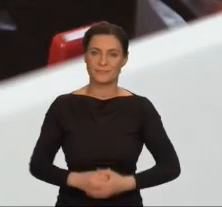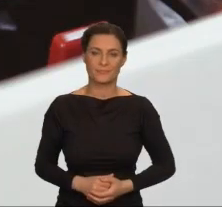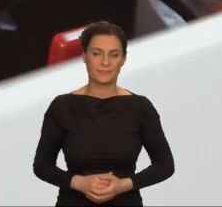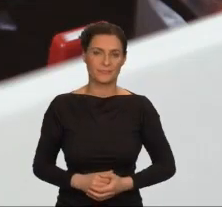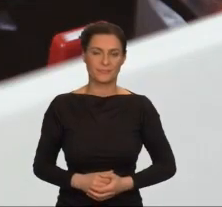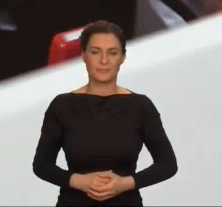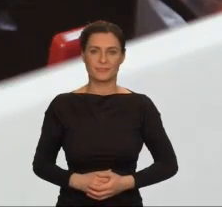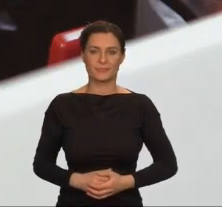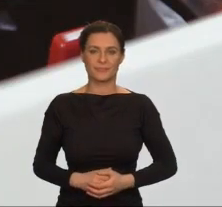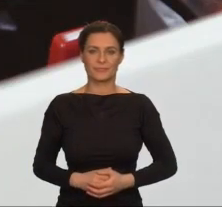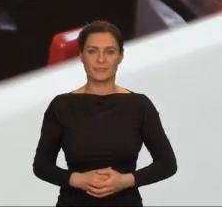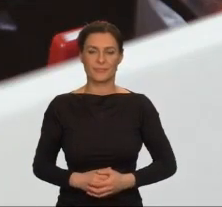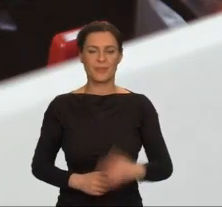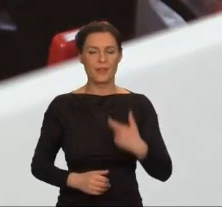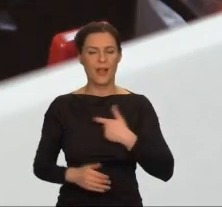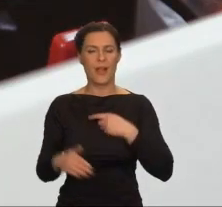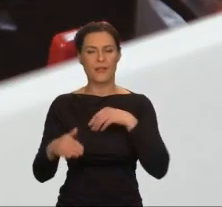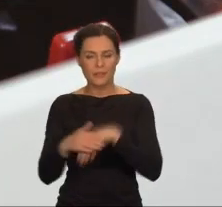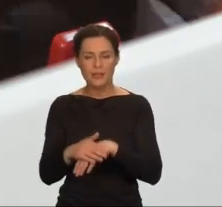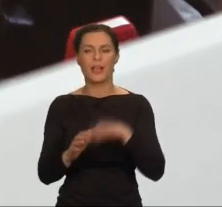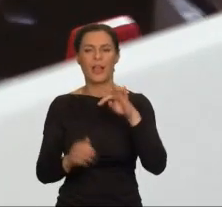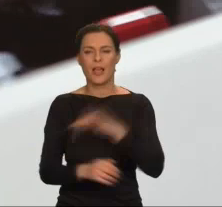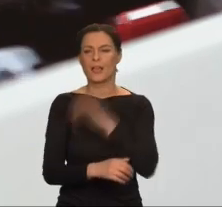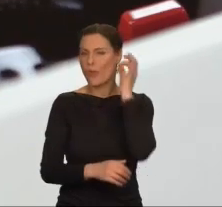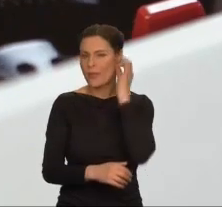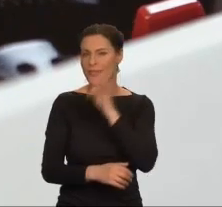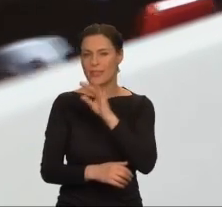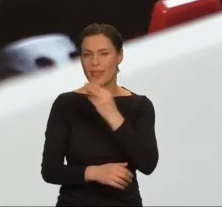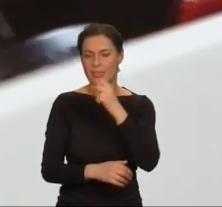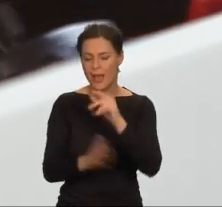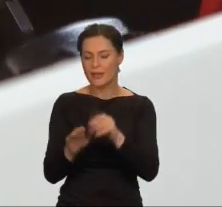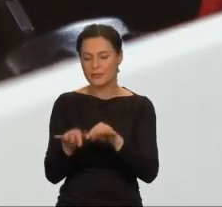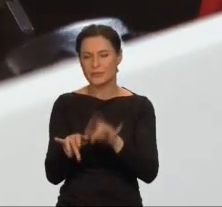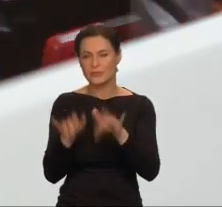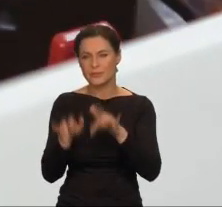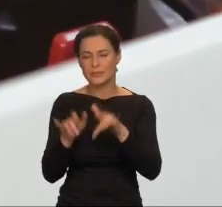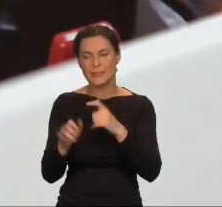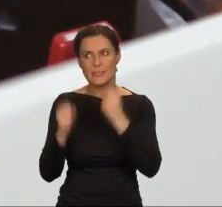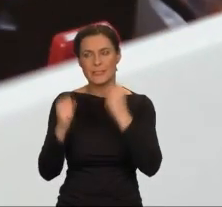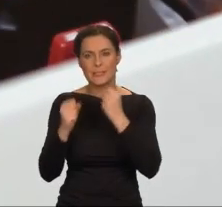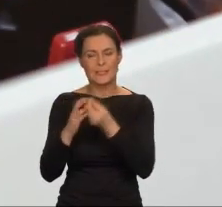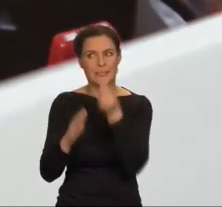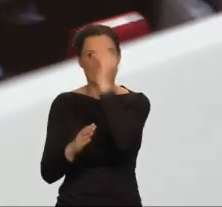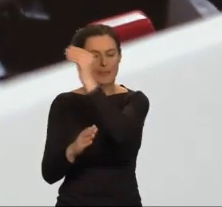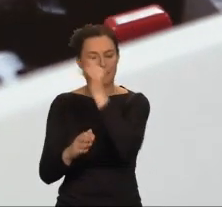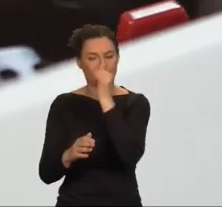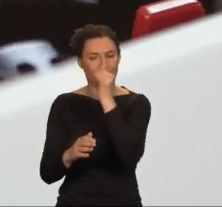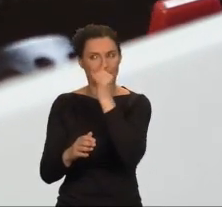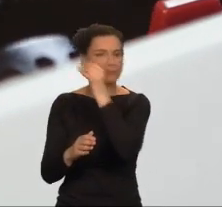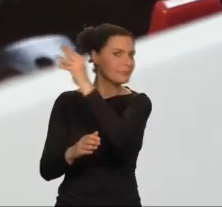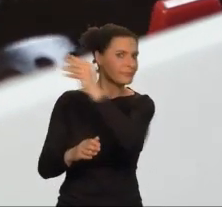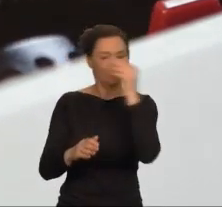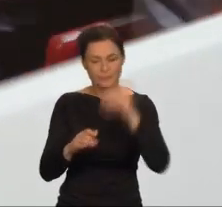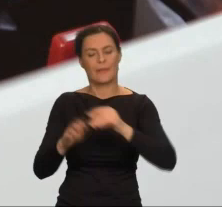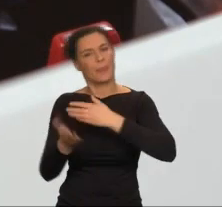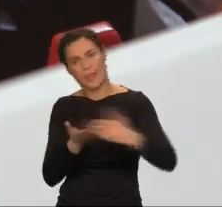Przez tyle lat trzymałam tenar na półce. Teraz byłam gotowa na dalszą opowieść o